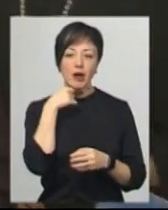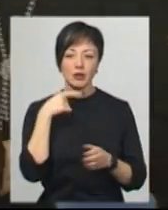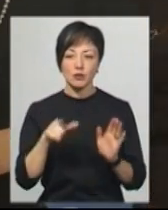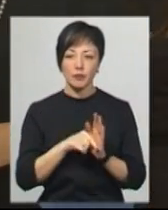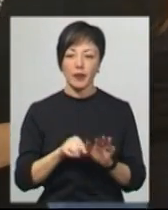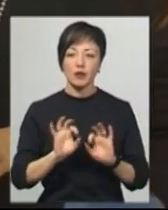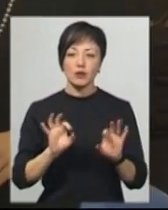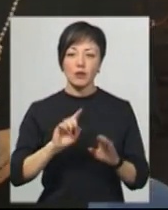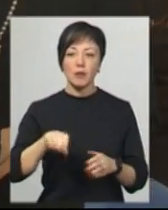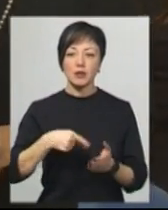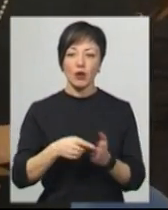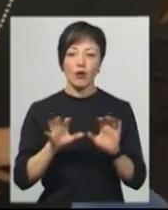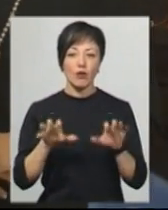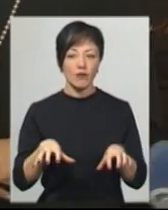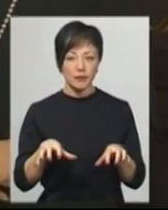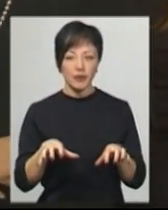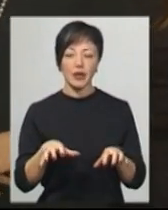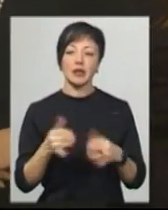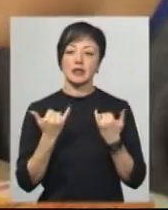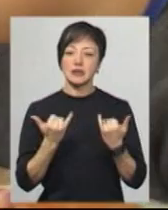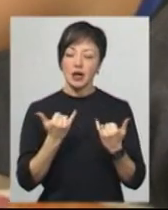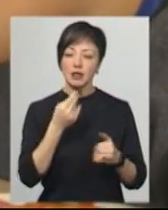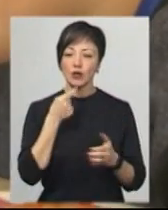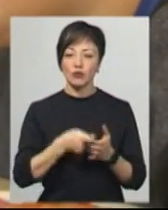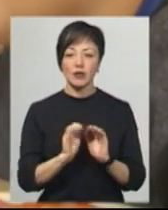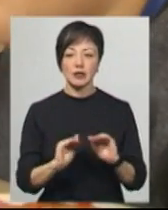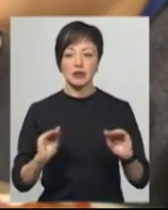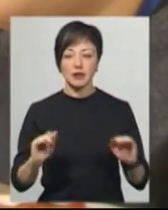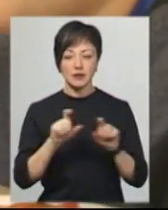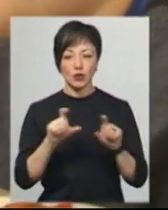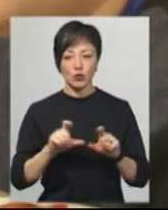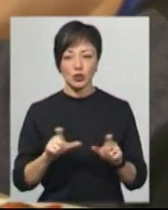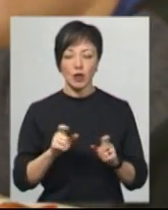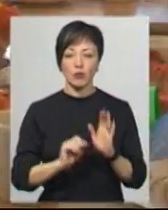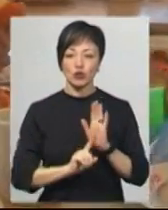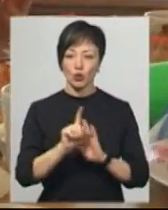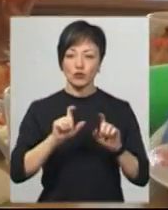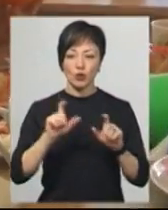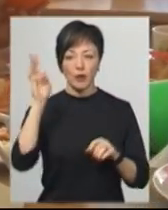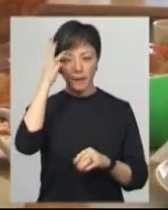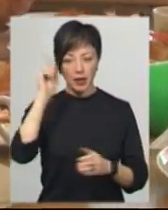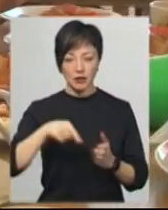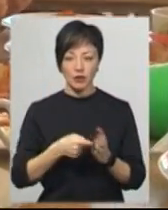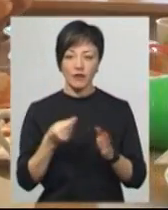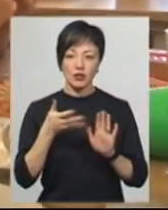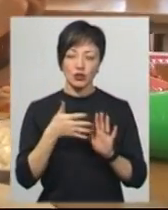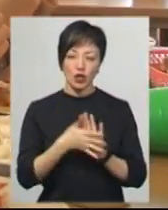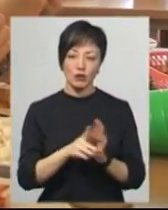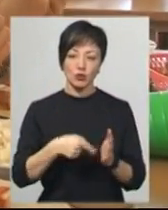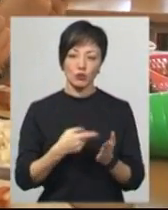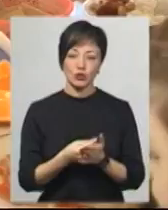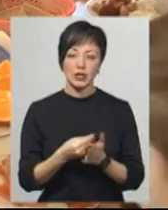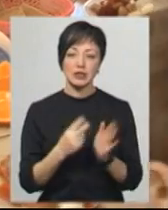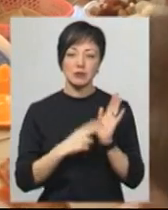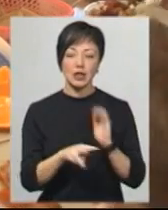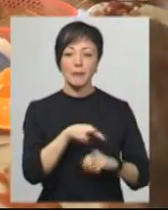За словами міського голови Олександра Семчишина, зараз на харчування дітей у дитячих садочках та початковій школі у Хмельницькому витрачає з міського бюджету